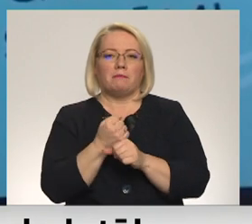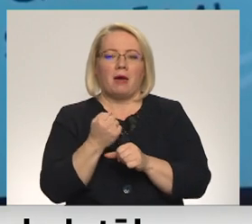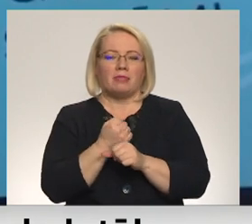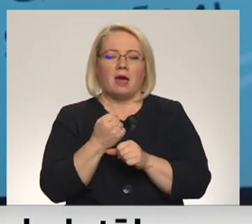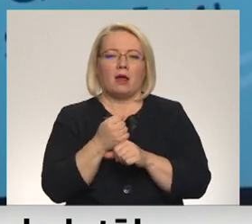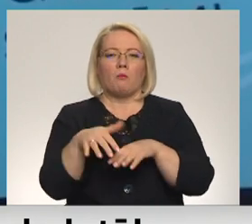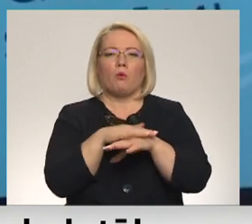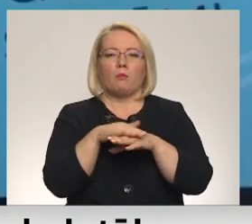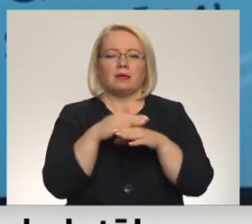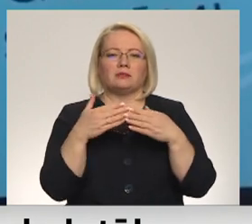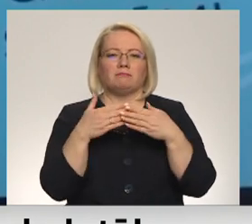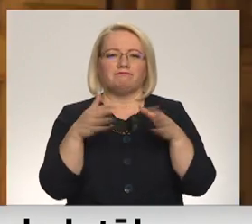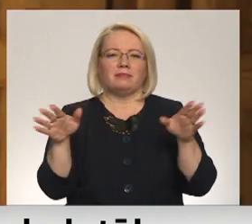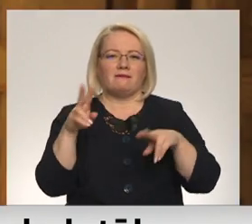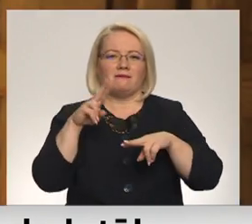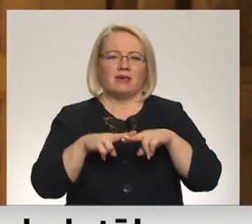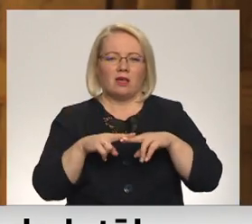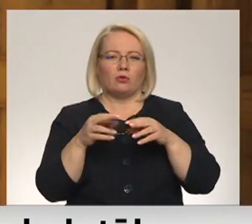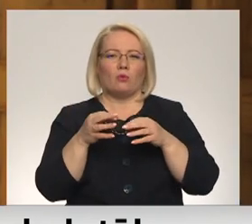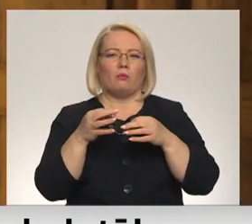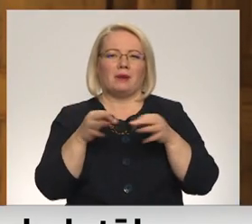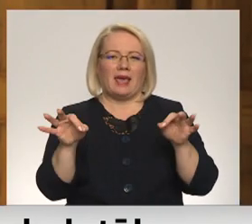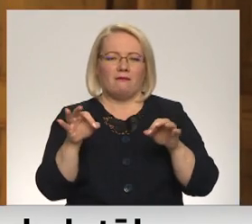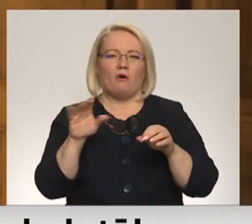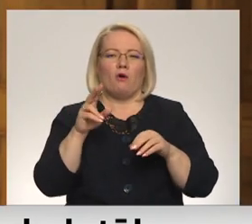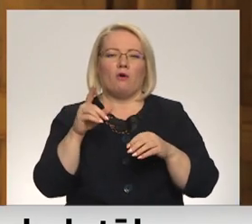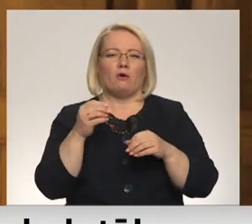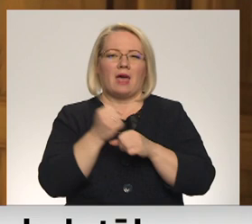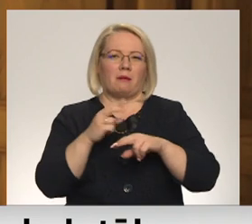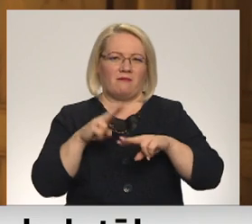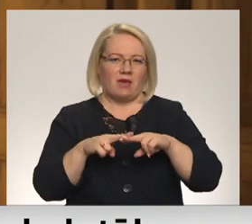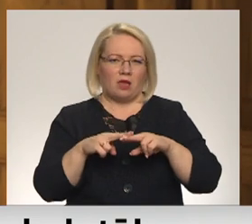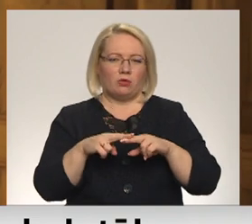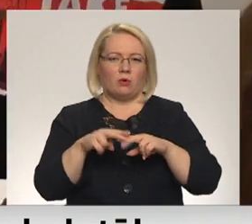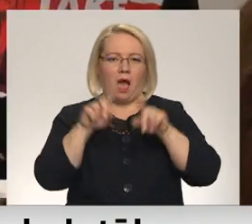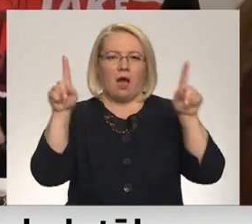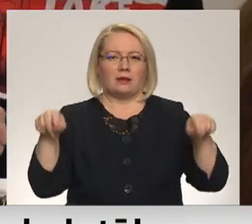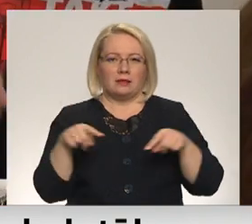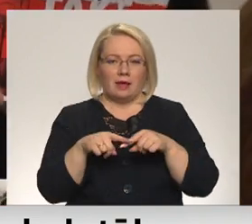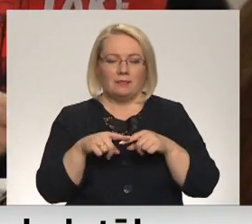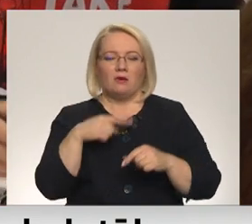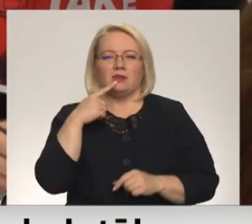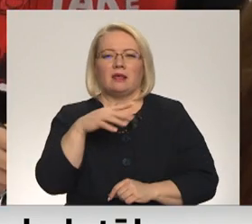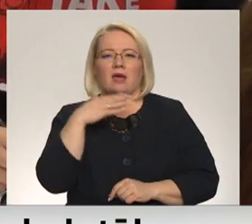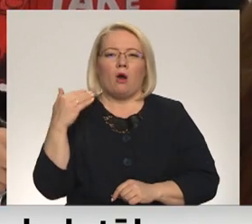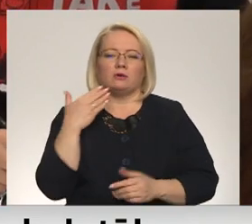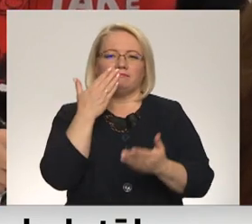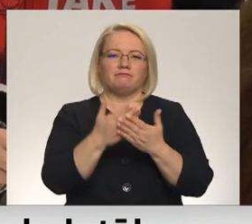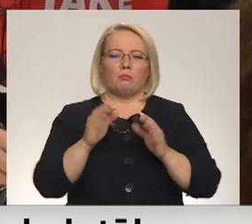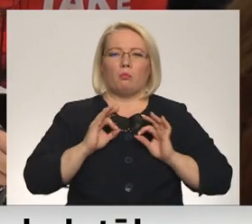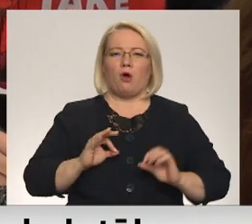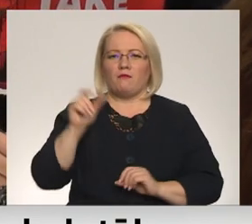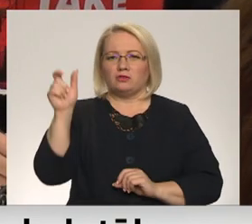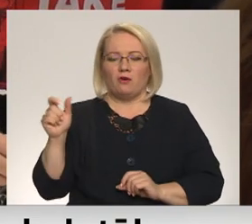pieejamu skolu vakanču karti. Jaunajā projektā darbu skolās jau izmēģinājuši daudzi profesionāļi, kuru pirmā